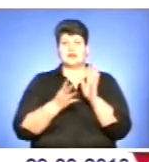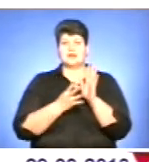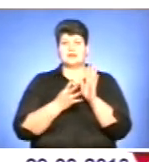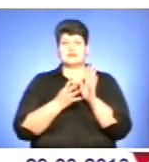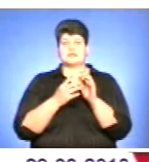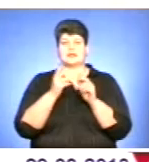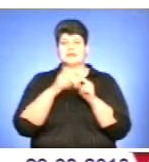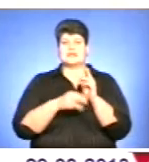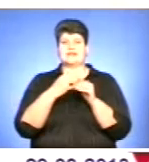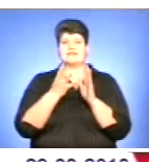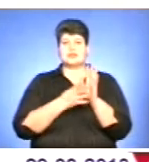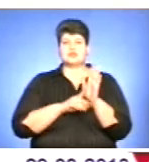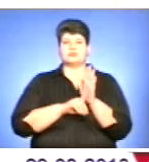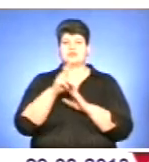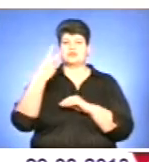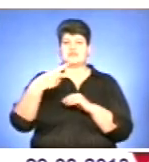століття.